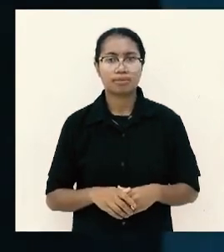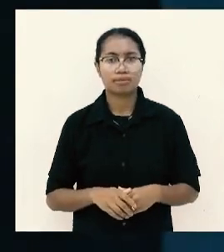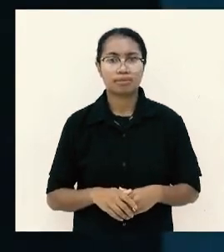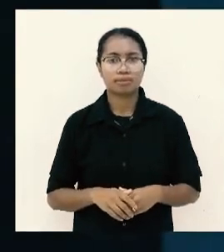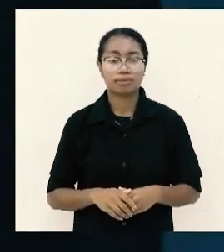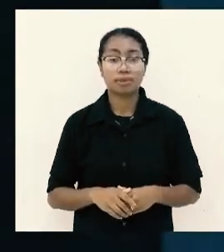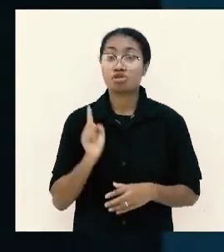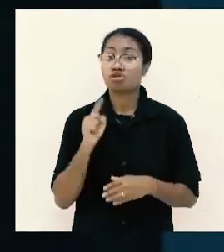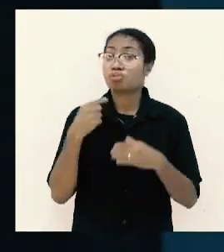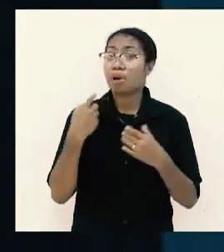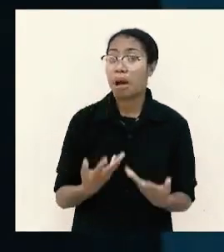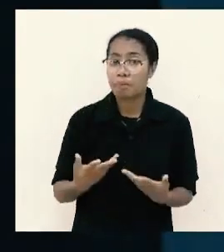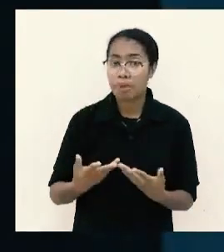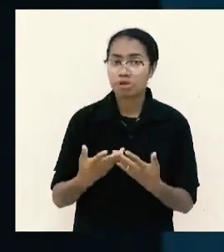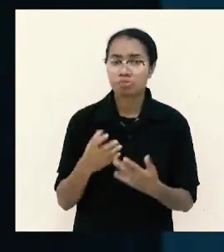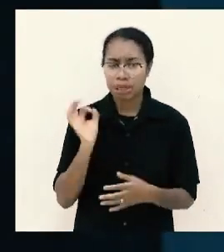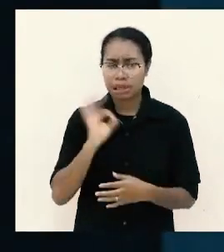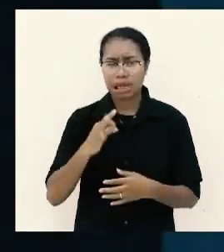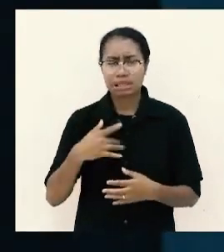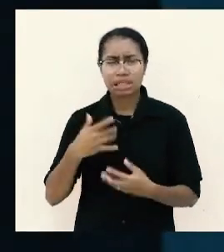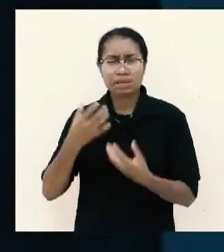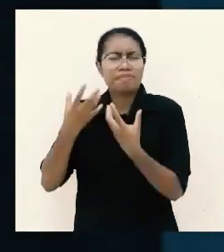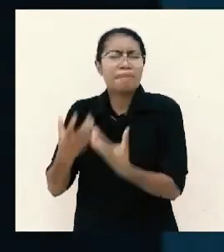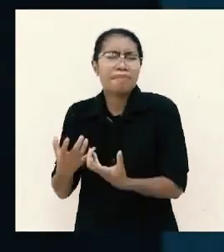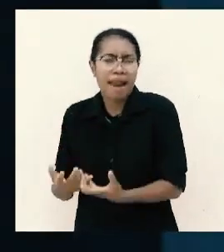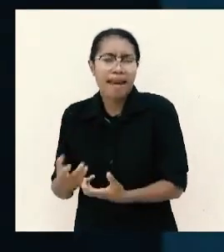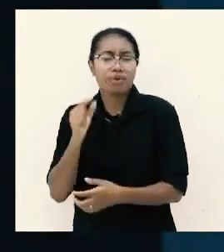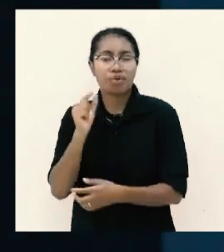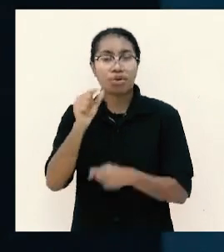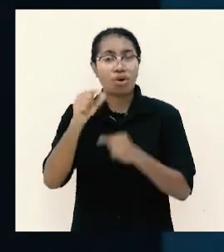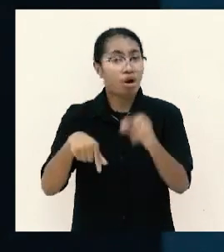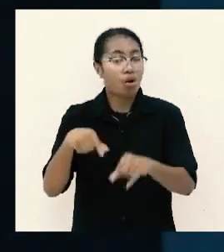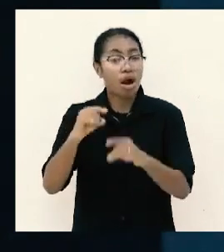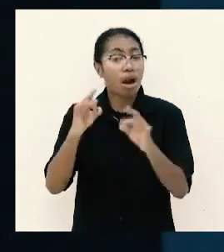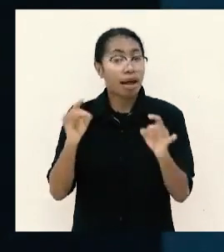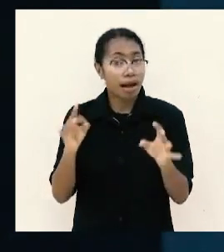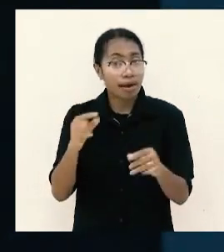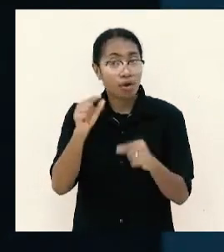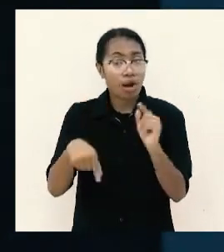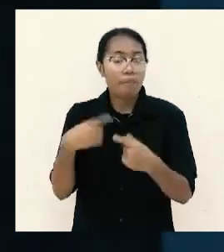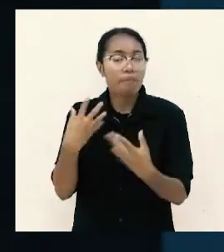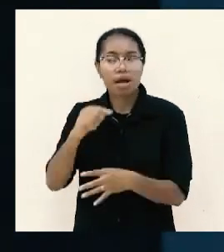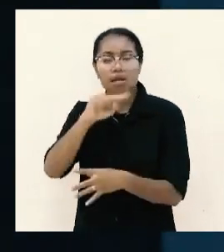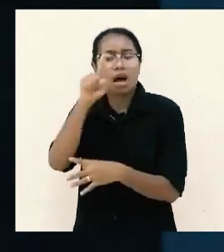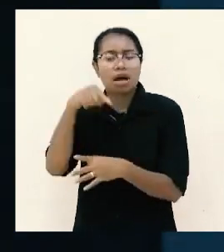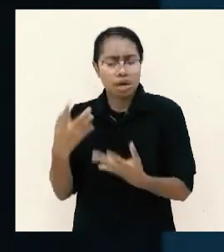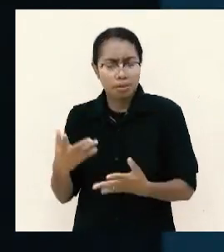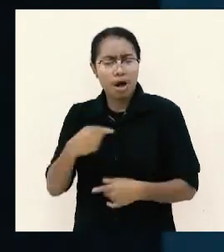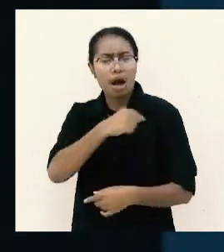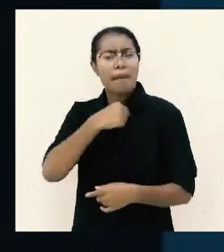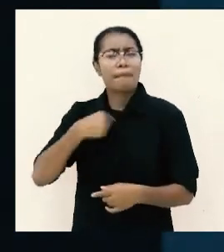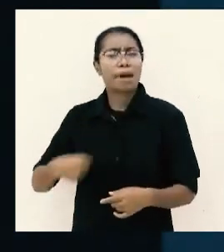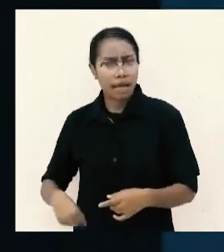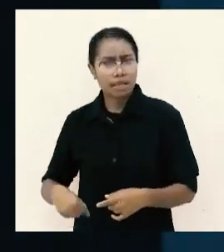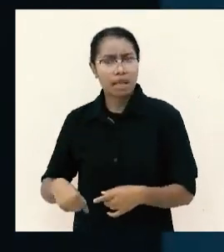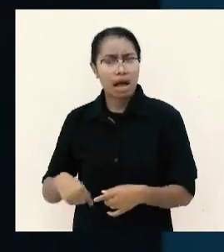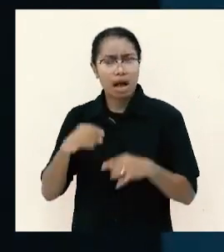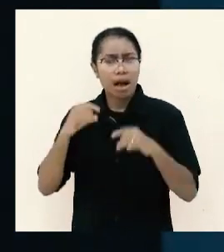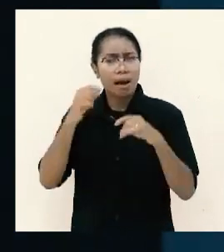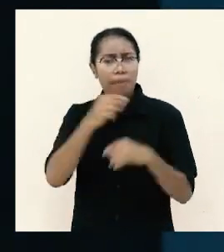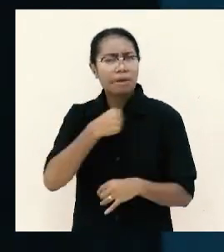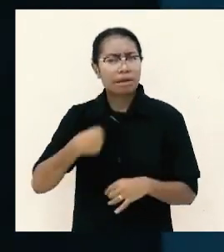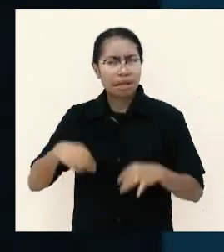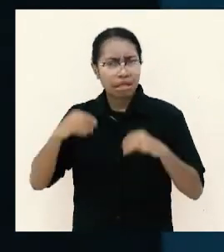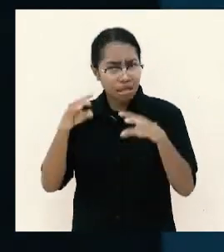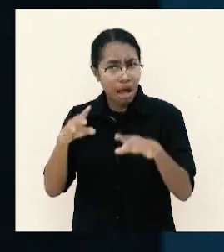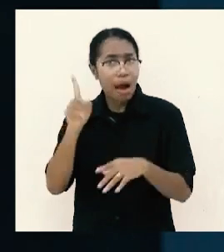supaya tidak jadi beban bagi jemaat orang pernah bertanya apakah seorang pendeta full timer di gereja perlu cari kerja